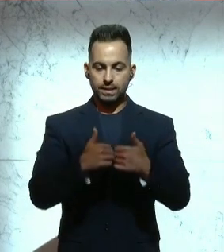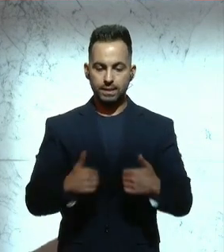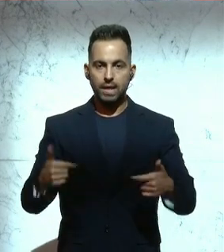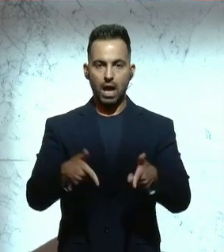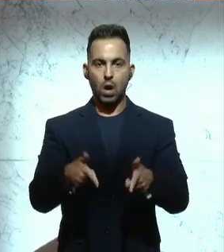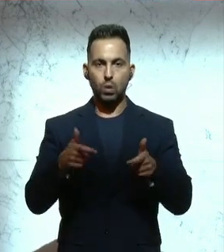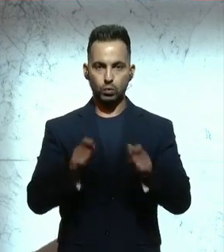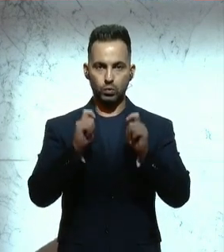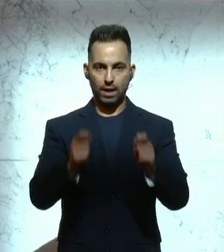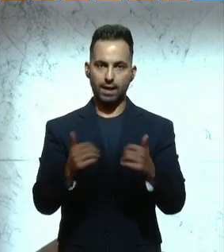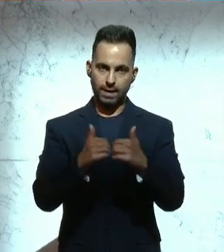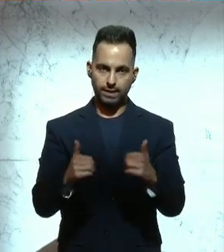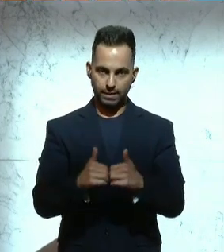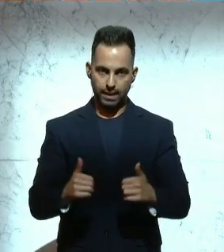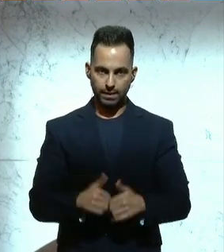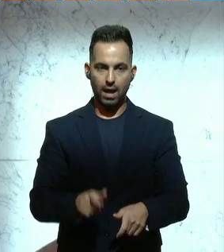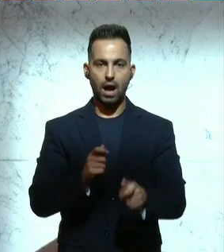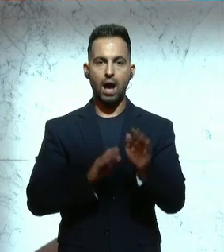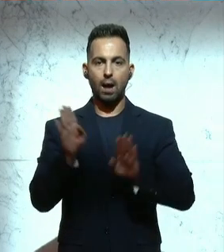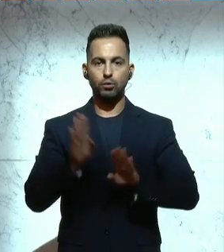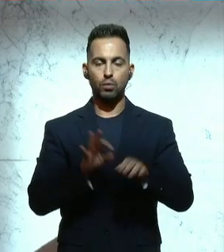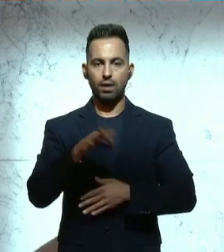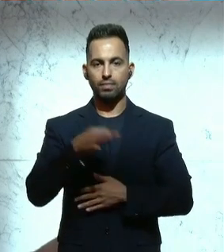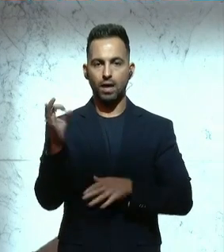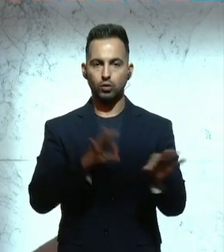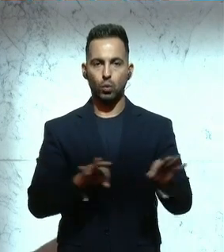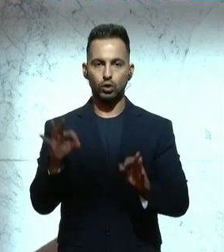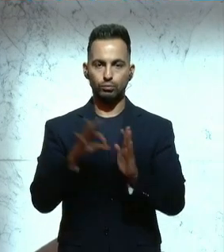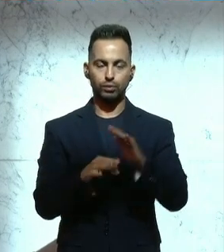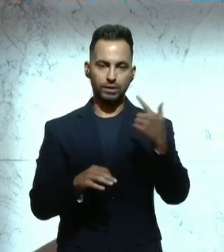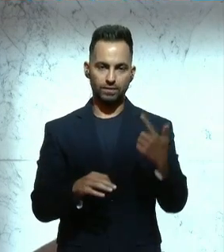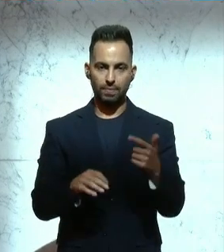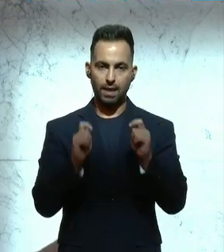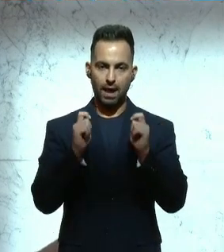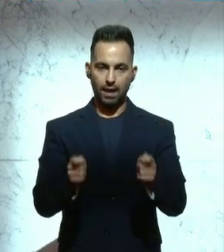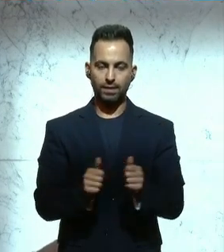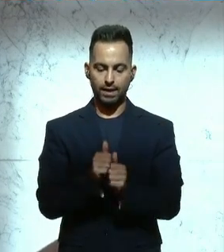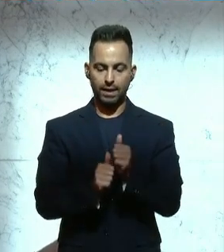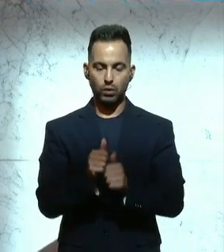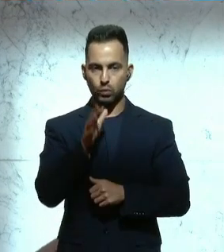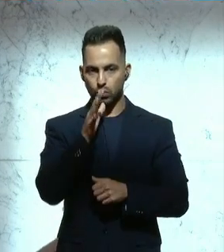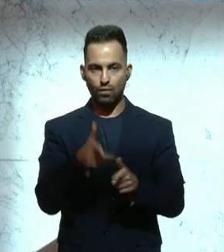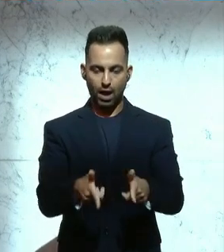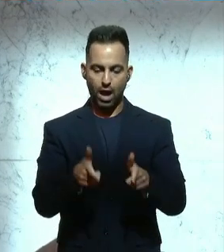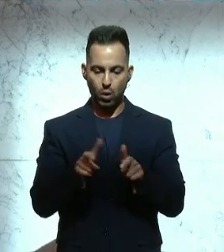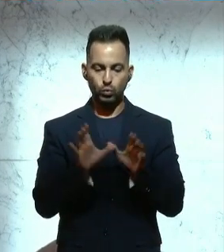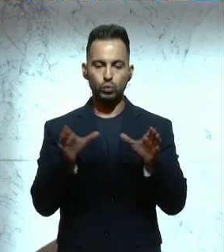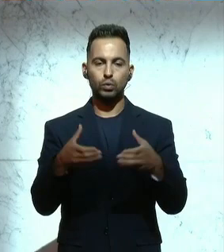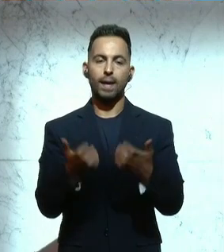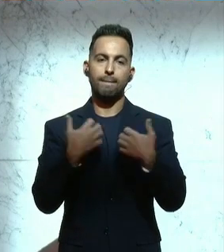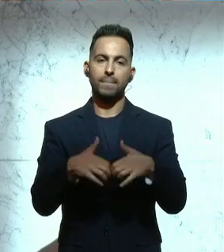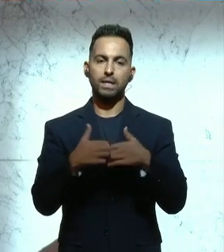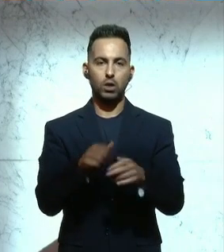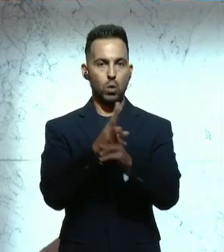Ausschussantrag getrennt vornehme. Wir kommen jetzt zur Abstimmung über Tagesordnungspunkt 2, Antrag des Reckenshofausschusses, den Bericht betreffend